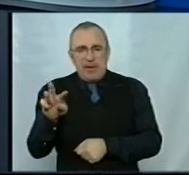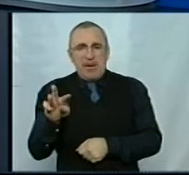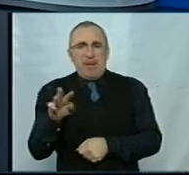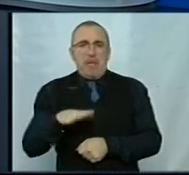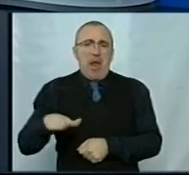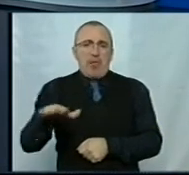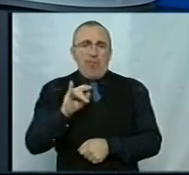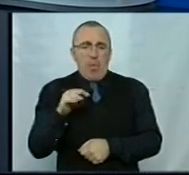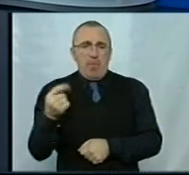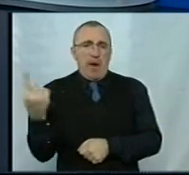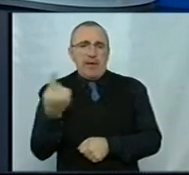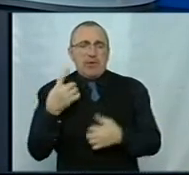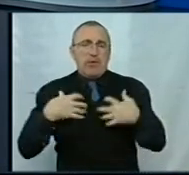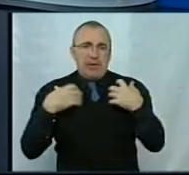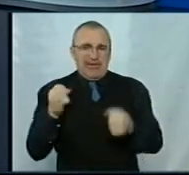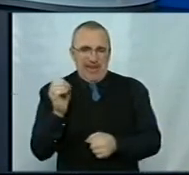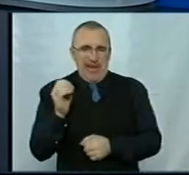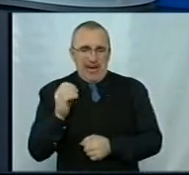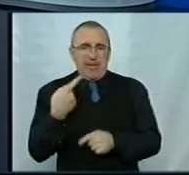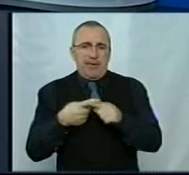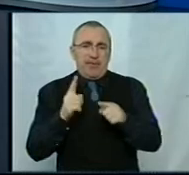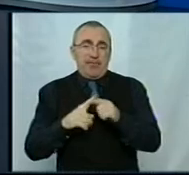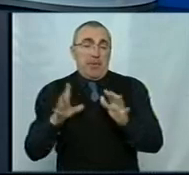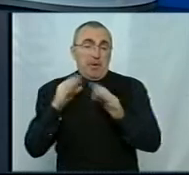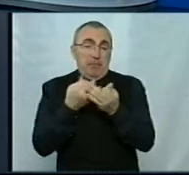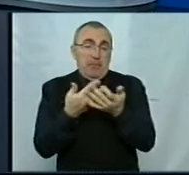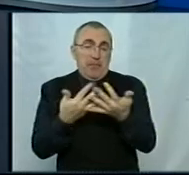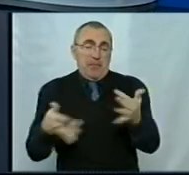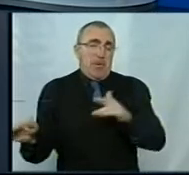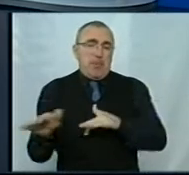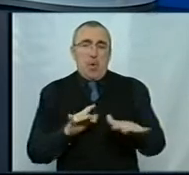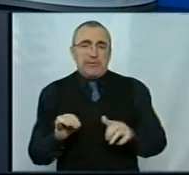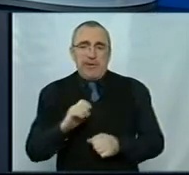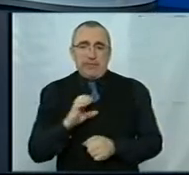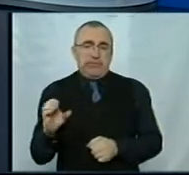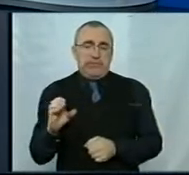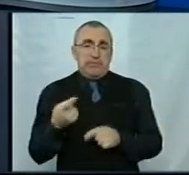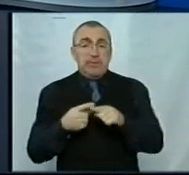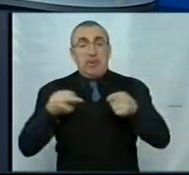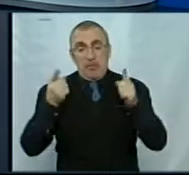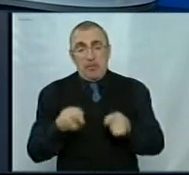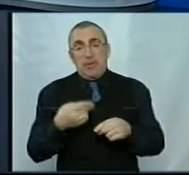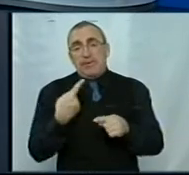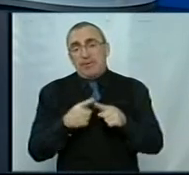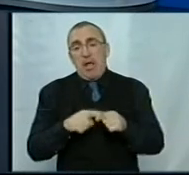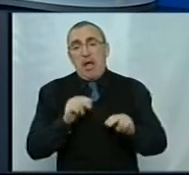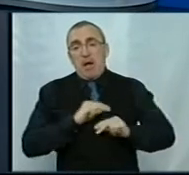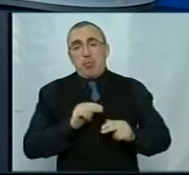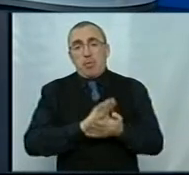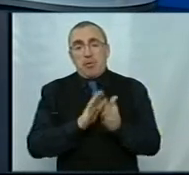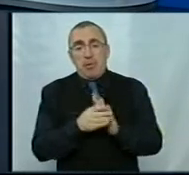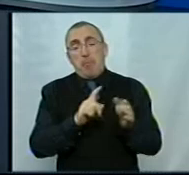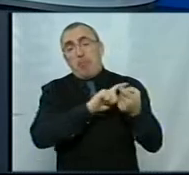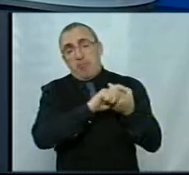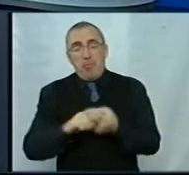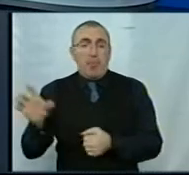єдиної «Єздоров'я». І за рахунок цього, от воно втягнулося в такий процес. Але, насправді, це робоча ситуація пов'язана з тим,